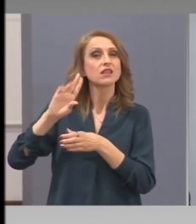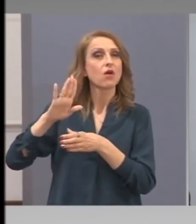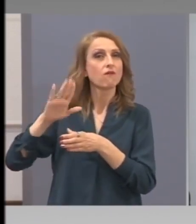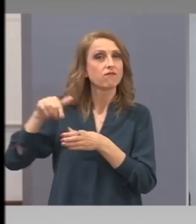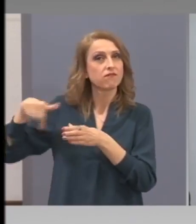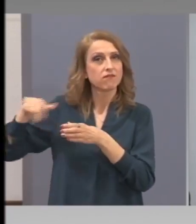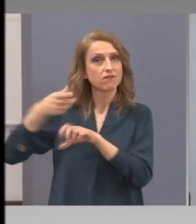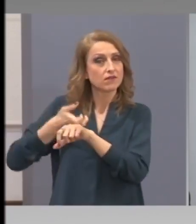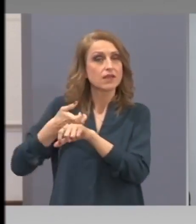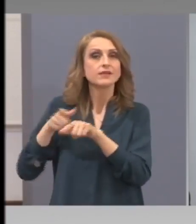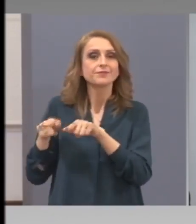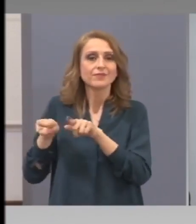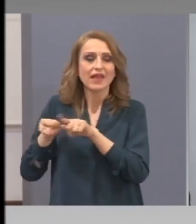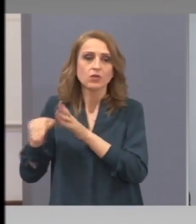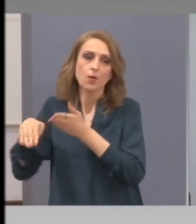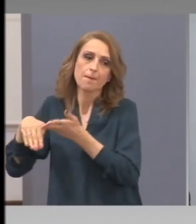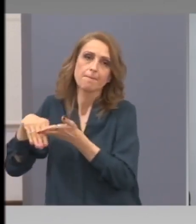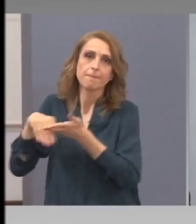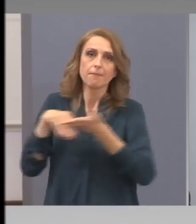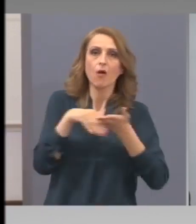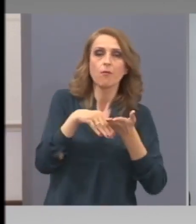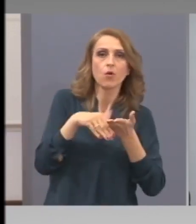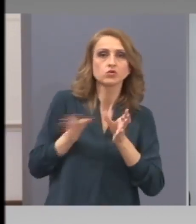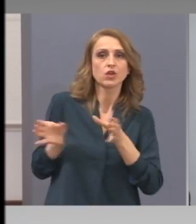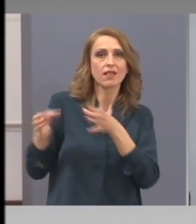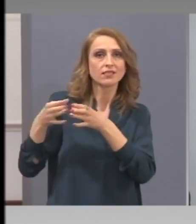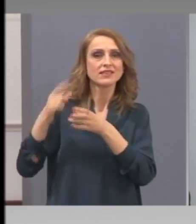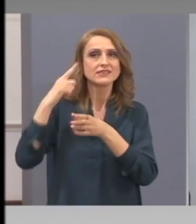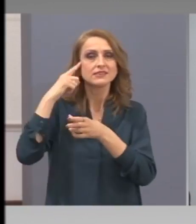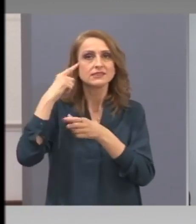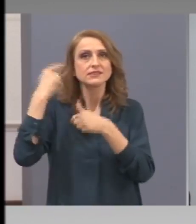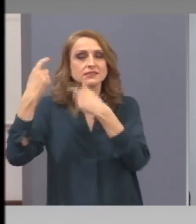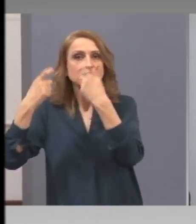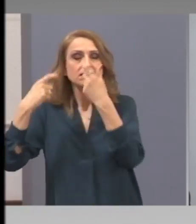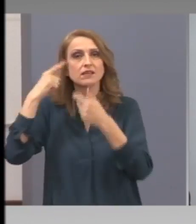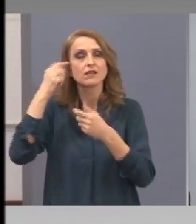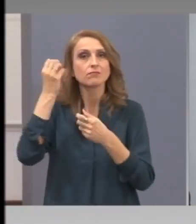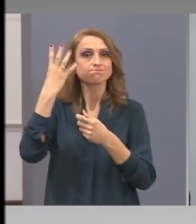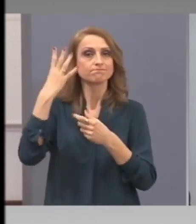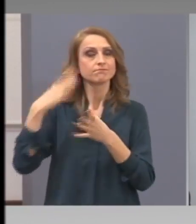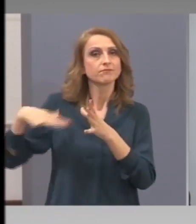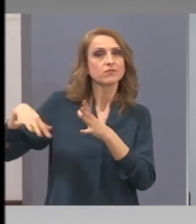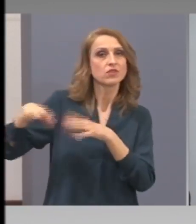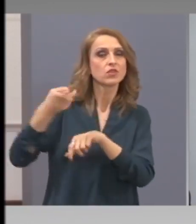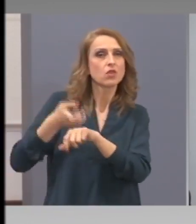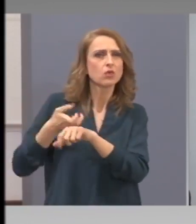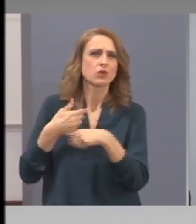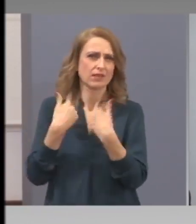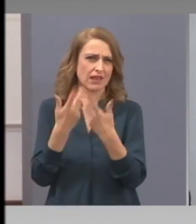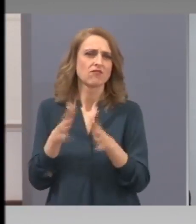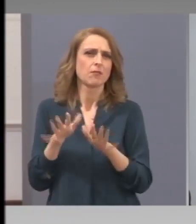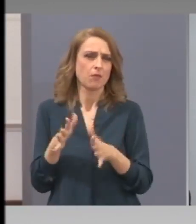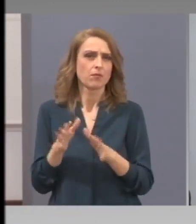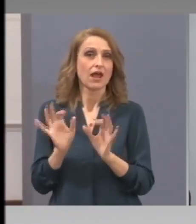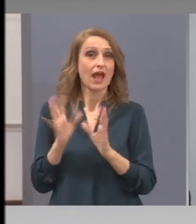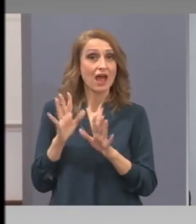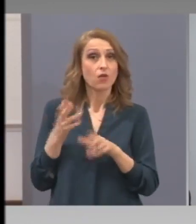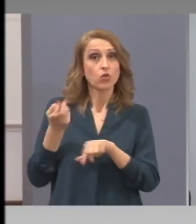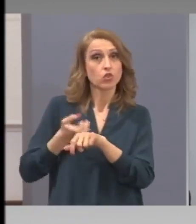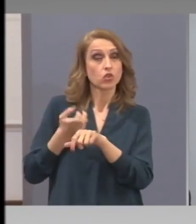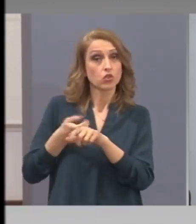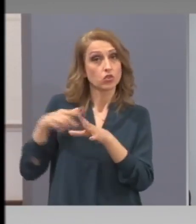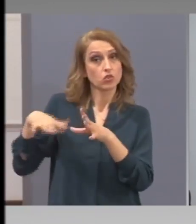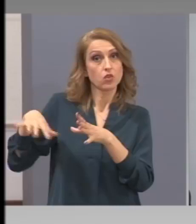един помощен орган, мозъчен тръс, или я го кажа по-простишко, ме разварете. Ако докторите и